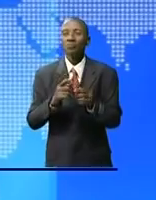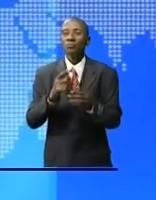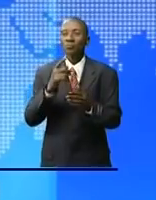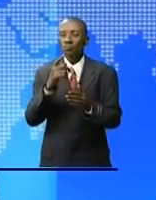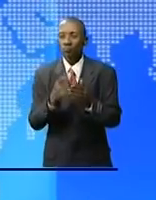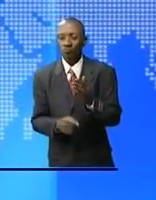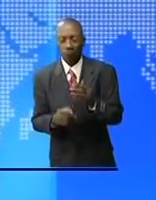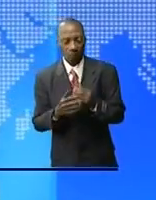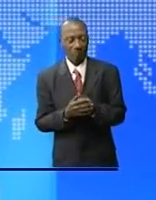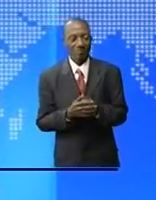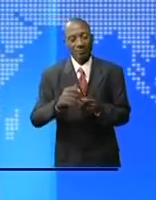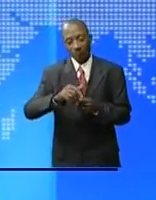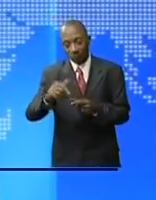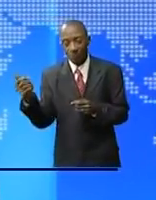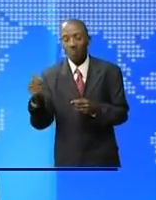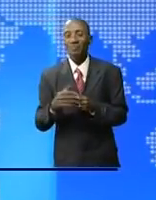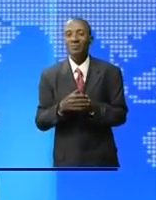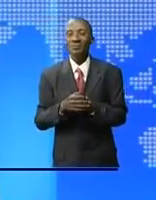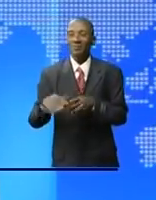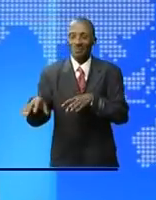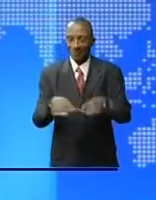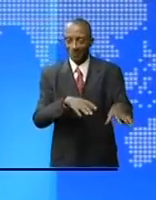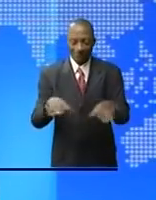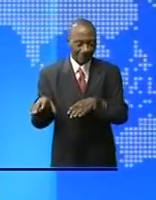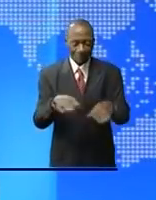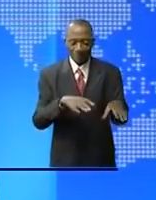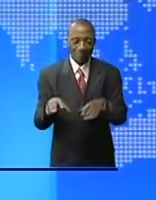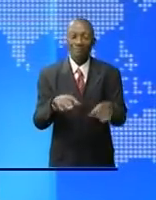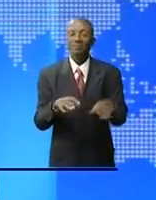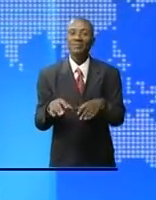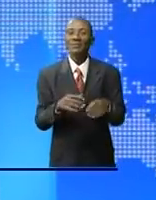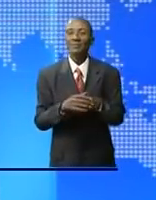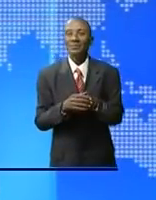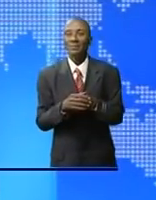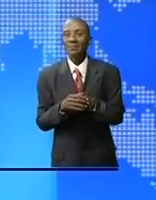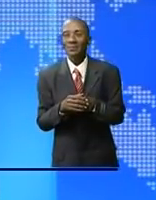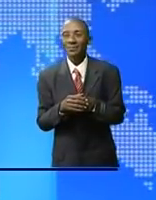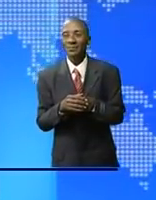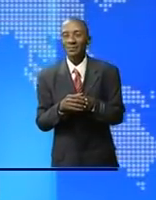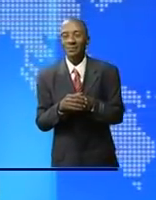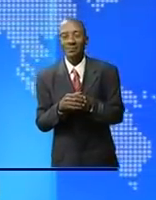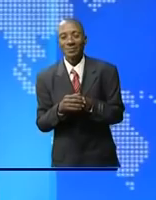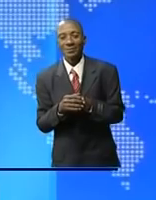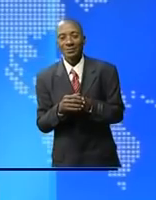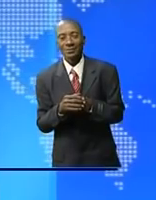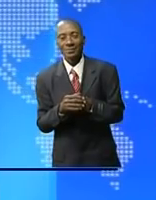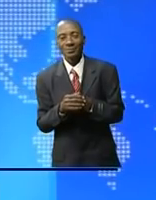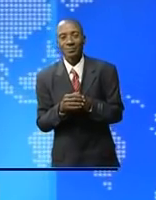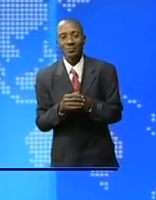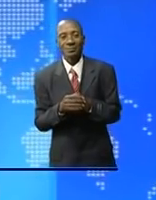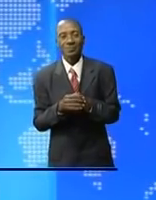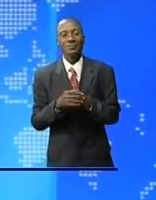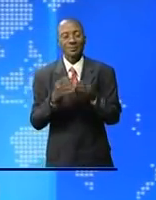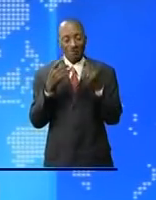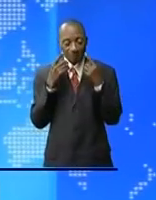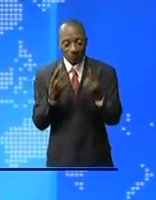représentants permanents l'un à l'Office des Nations Unies à Genève excusez-moi l'autre à l'ONU à New York